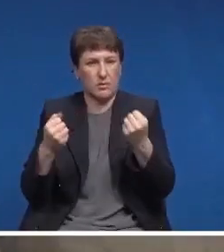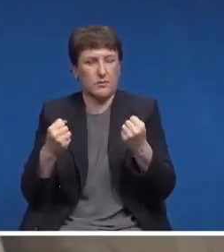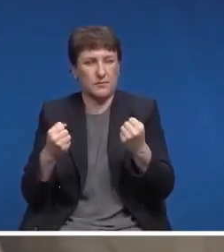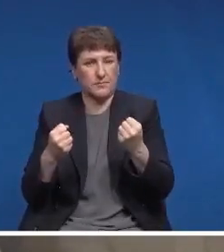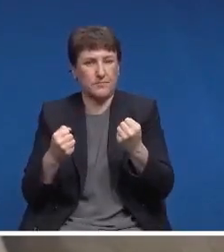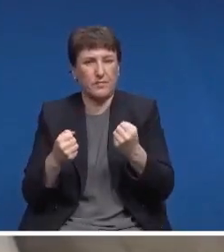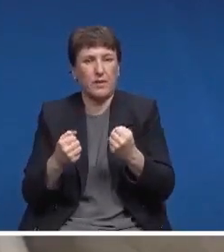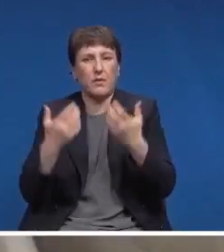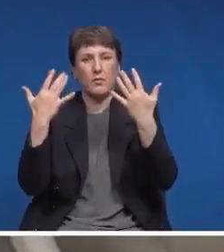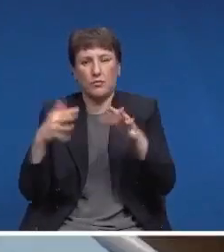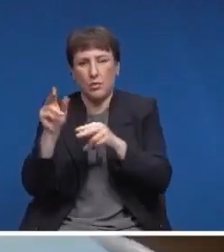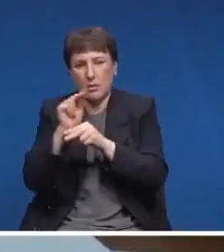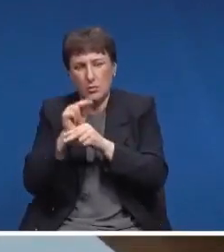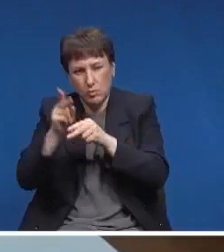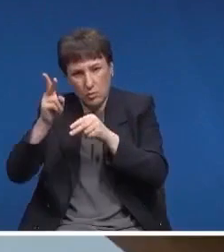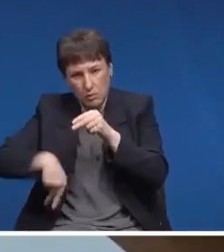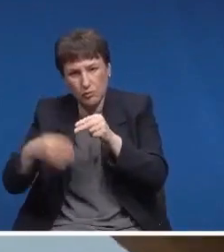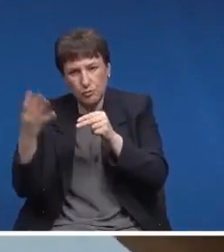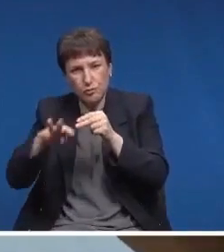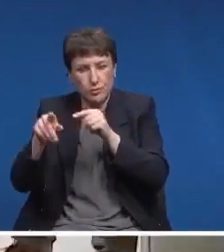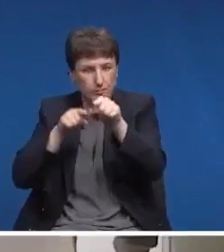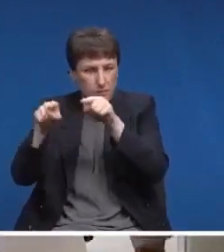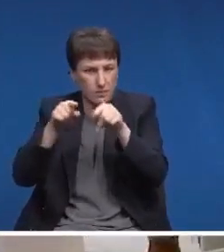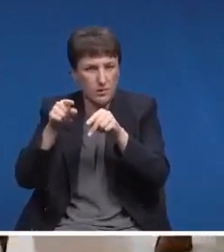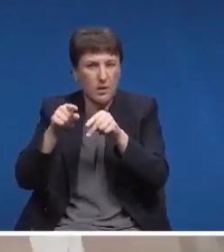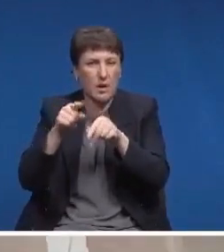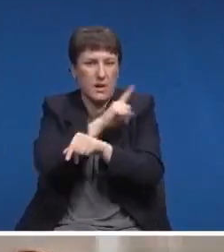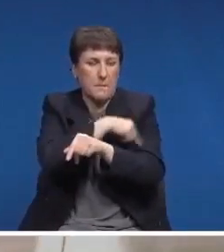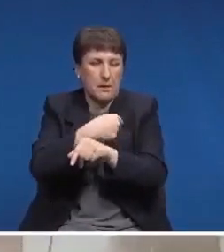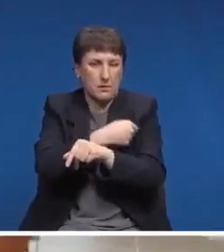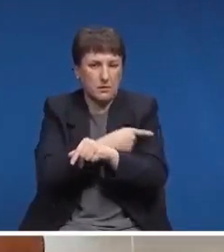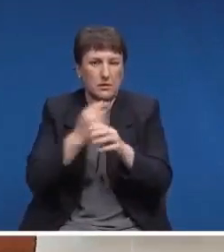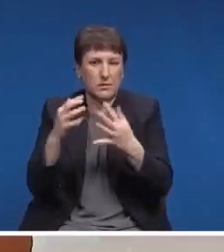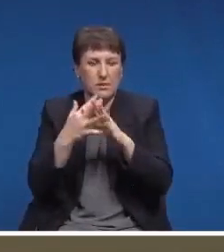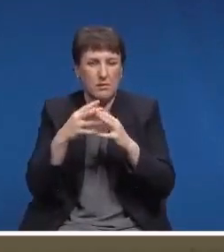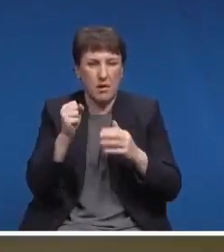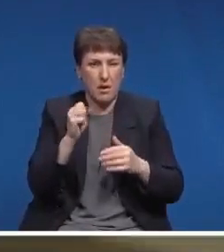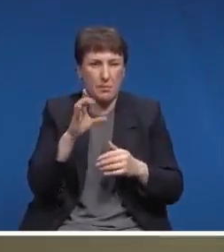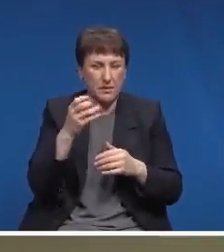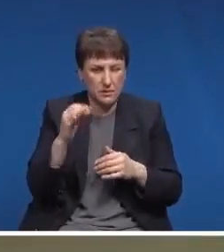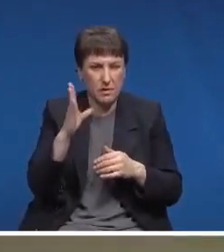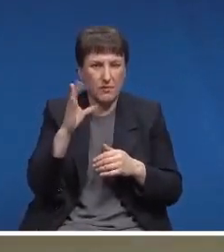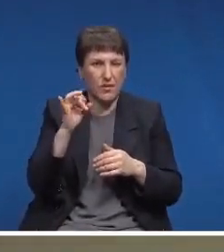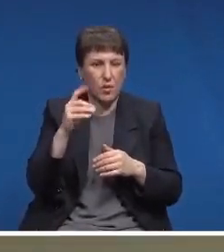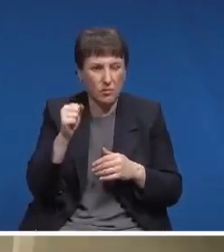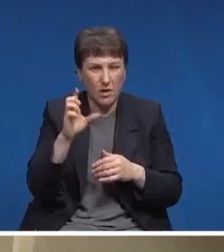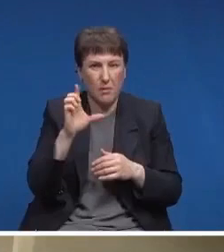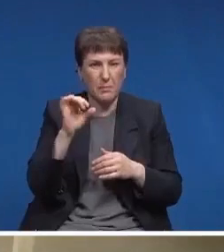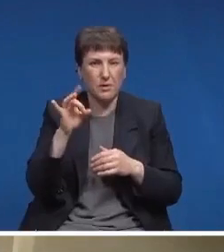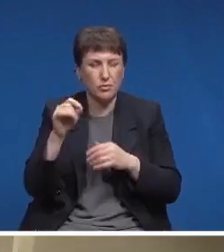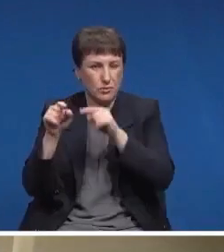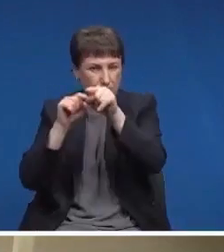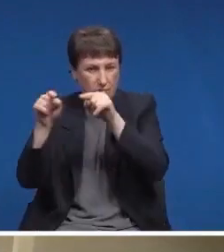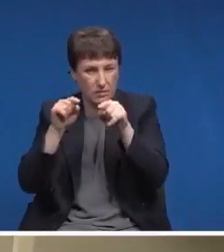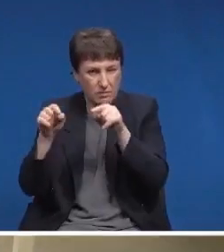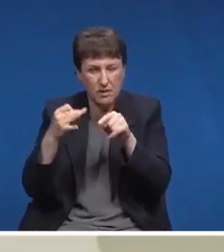Завершен капитальный ремонт на четырех объектах. Это в поликлиниках в селах Аббатское, Викулово, Бердюжье и один этаж